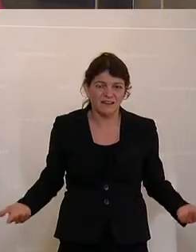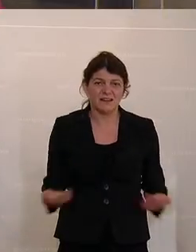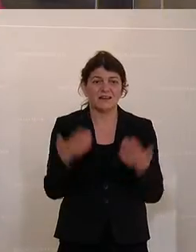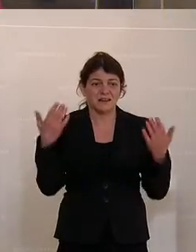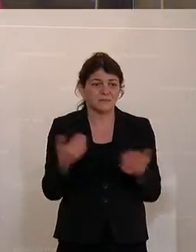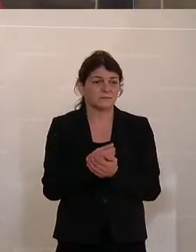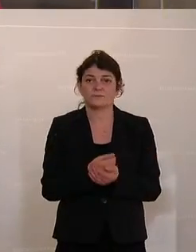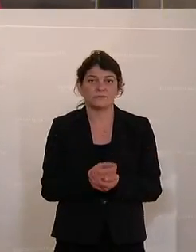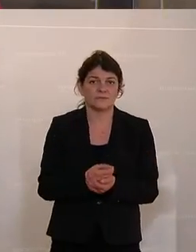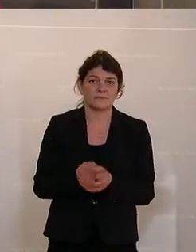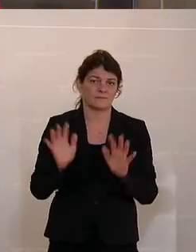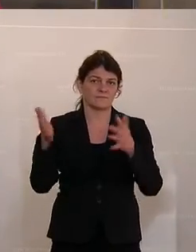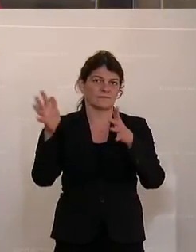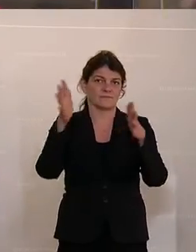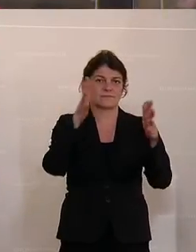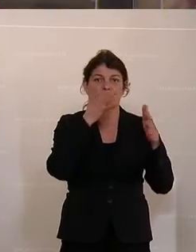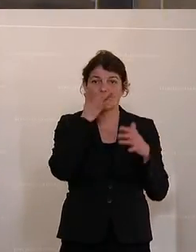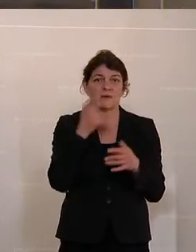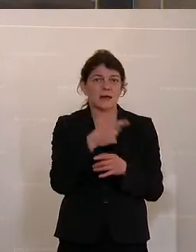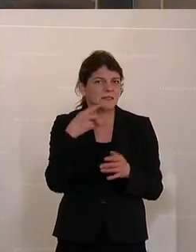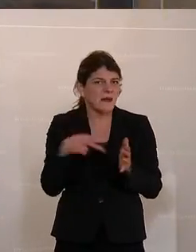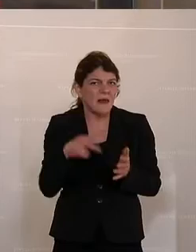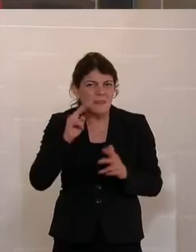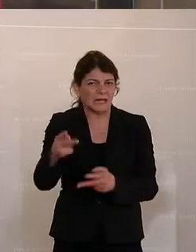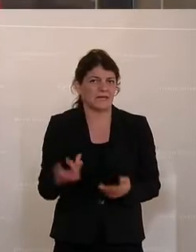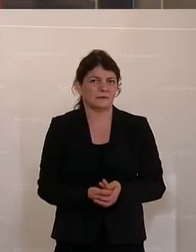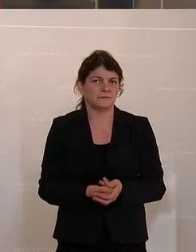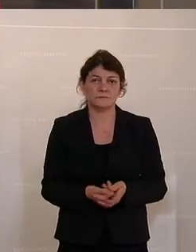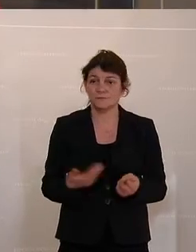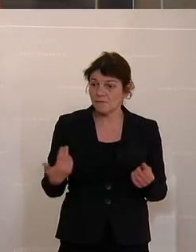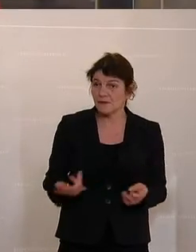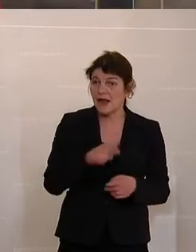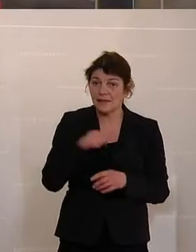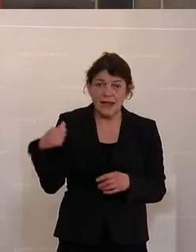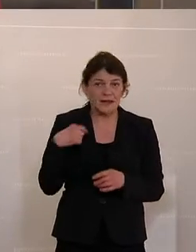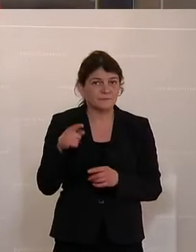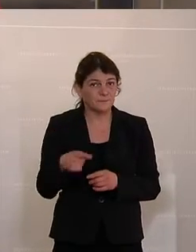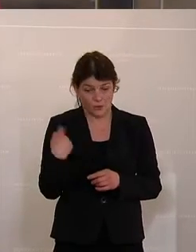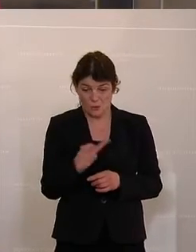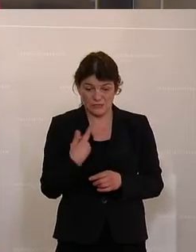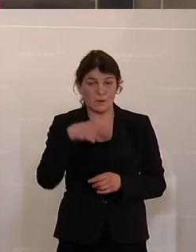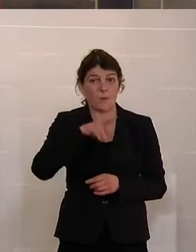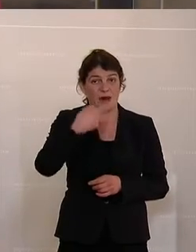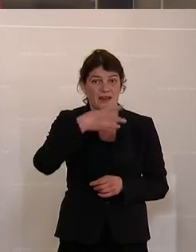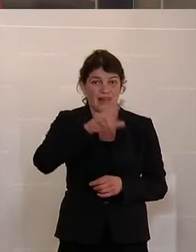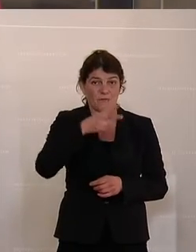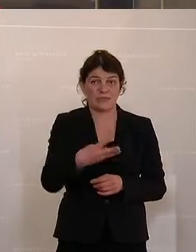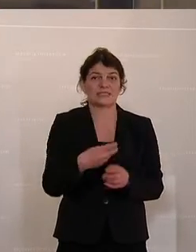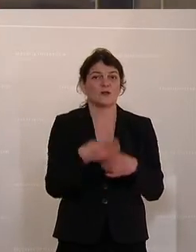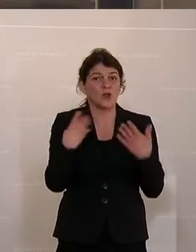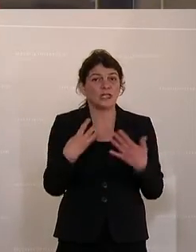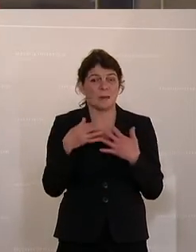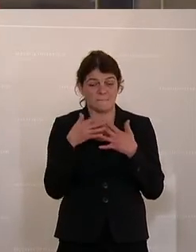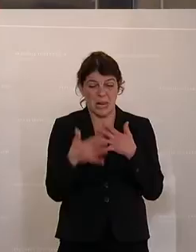Energie ansprichst, es werden alleine in unseren UG 43 90